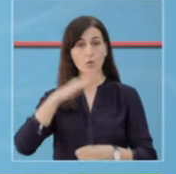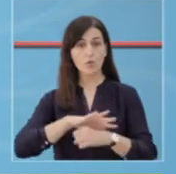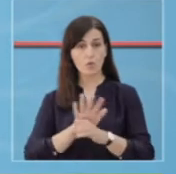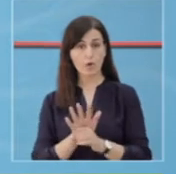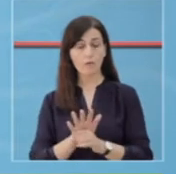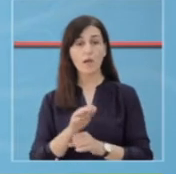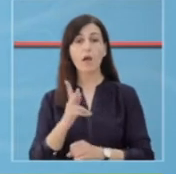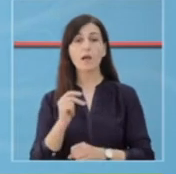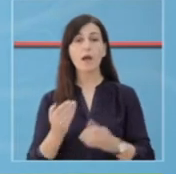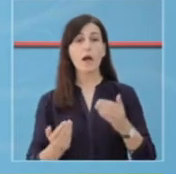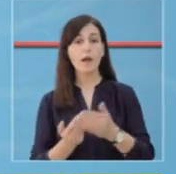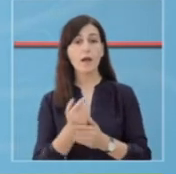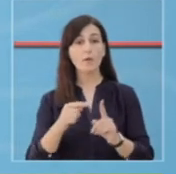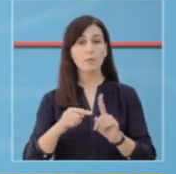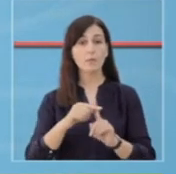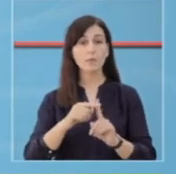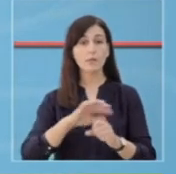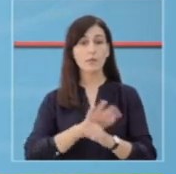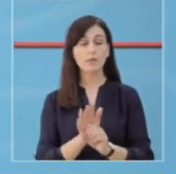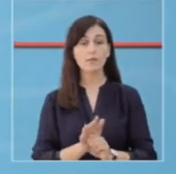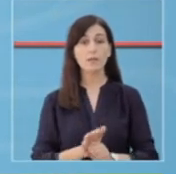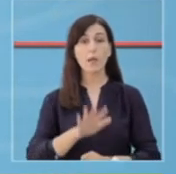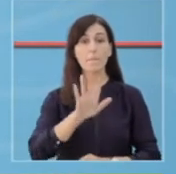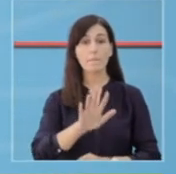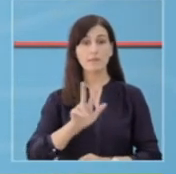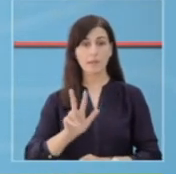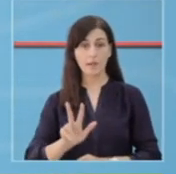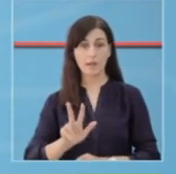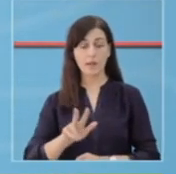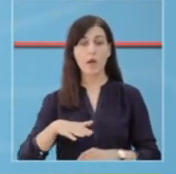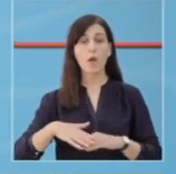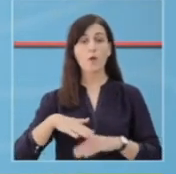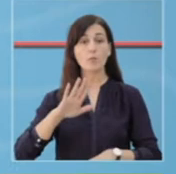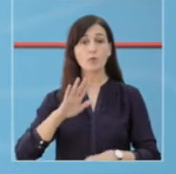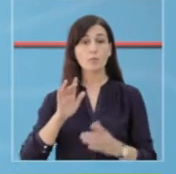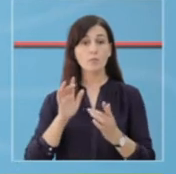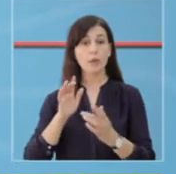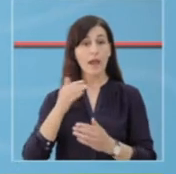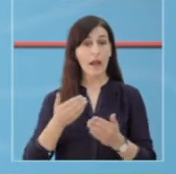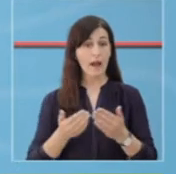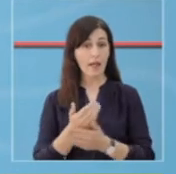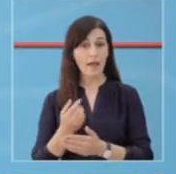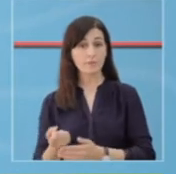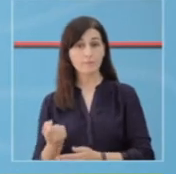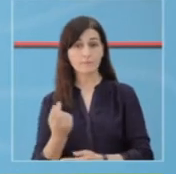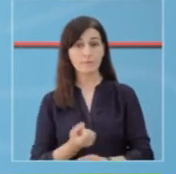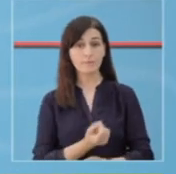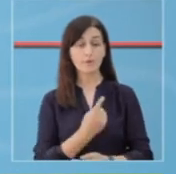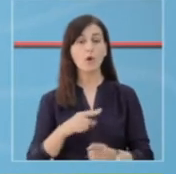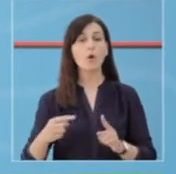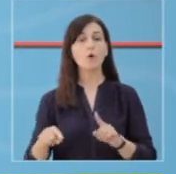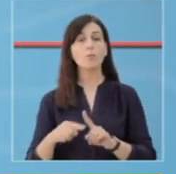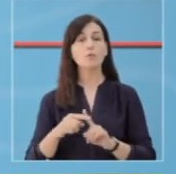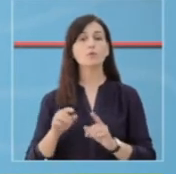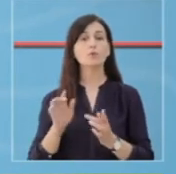-19 dhe janë konfirmuar 53 raste pozitive, kryesisht raste të reja, si dhe kontakte të